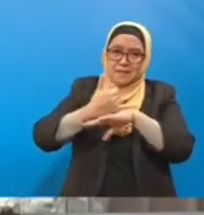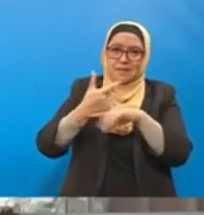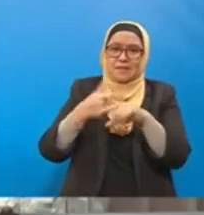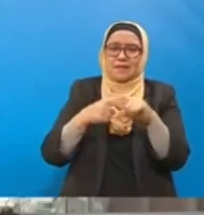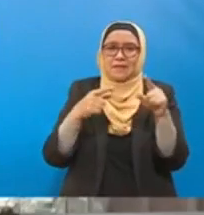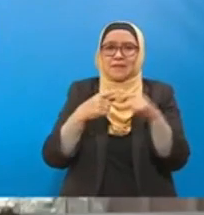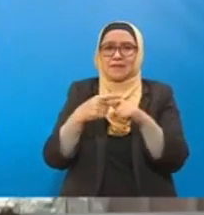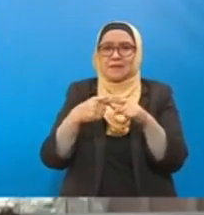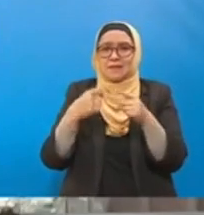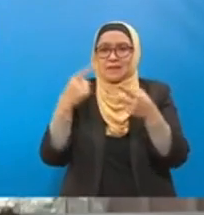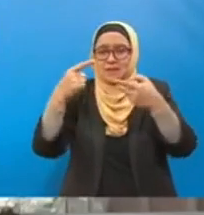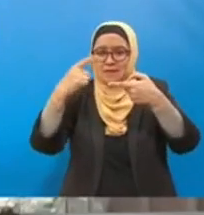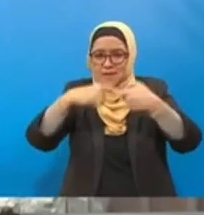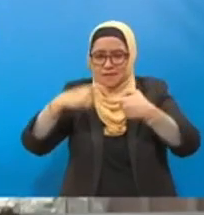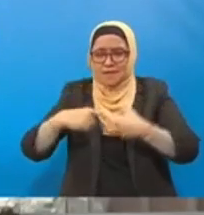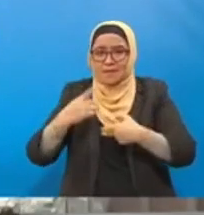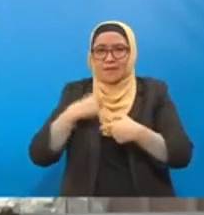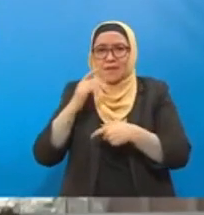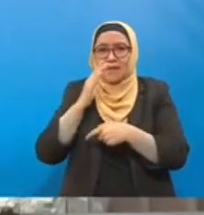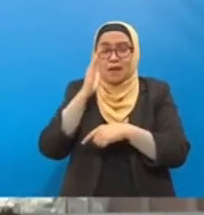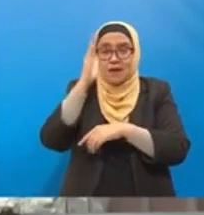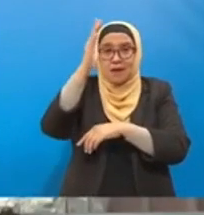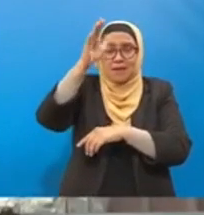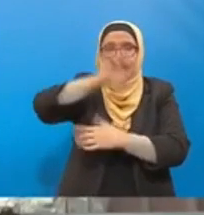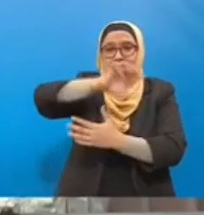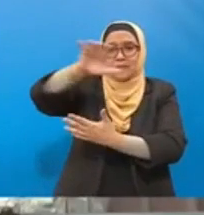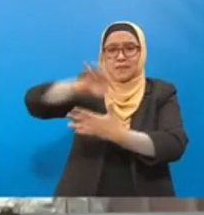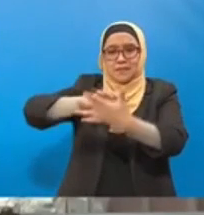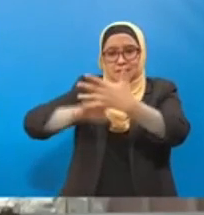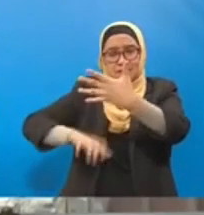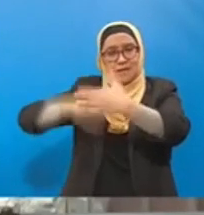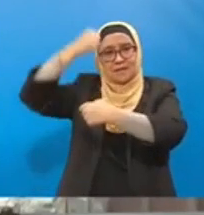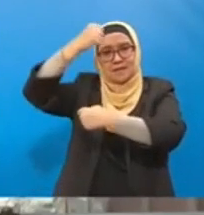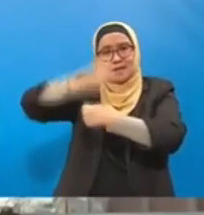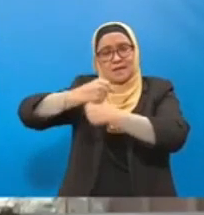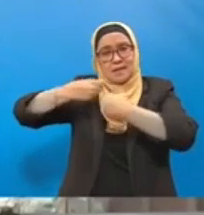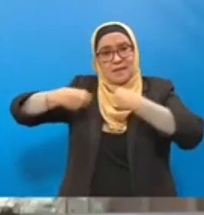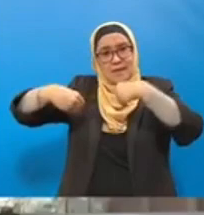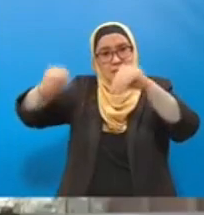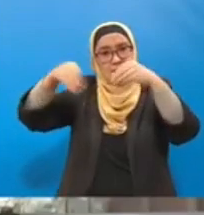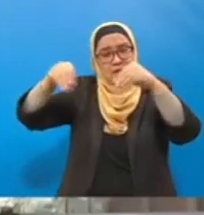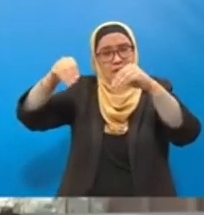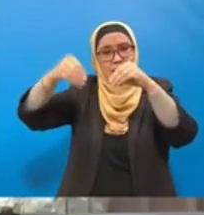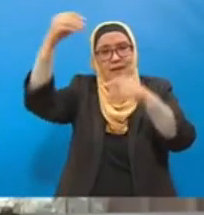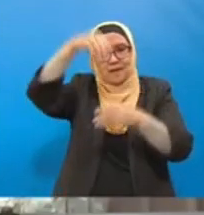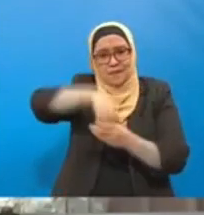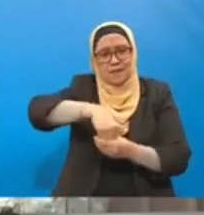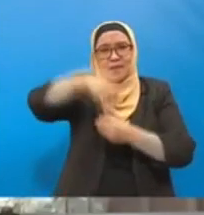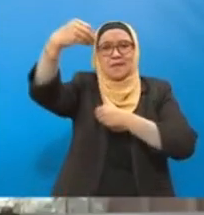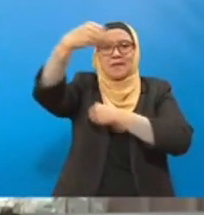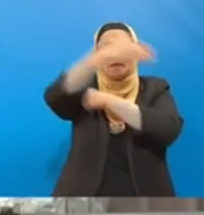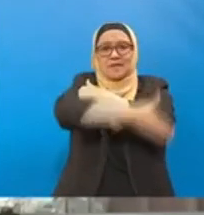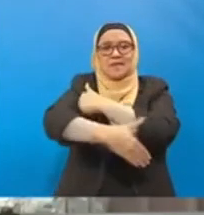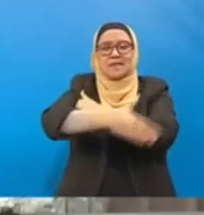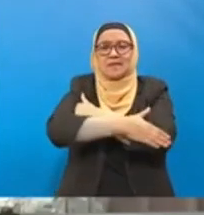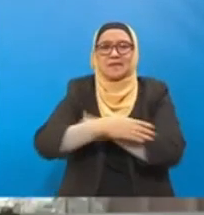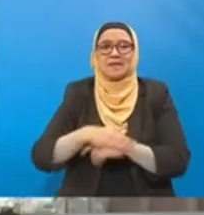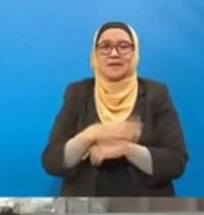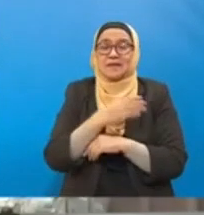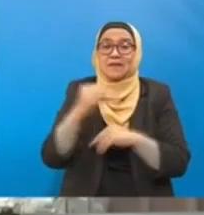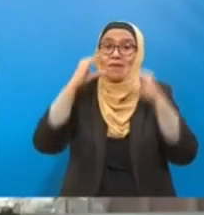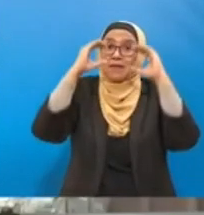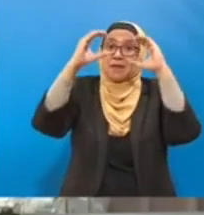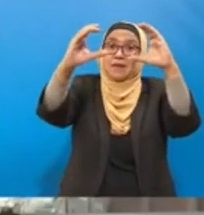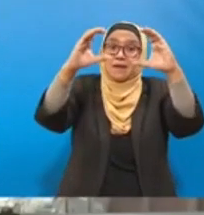akan membentuk rangka kerja ke arah pasaran karbon, domestik dan antarabangsa. Sehubung dengan itu, mekanisme